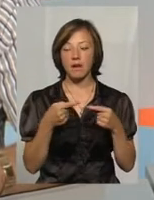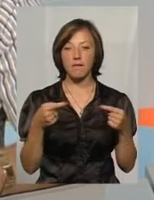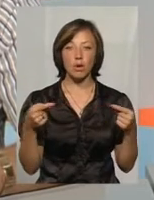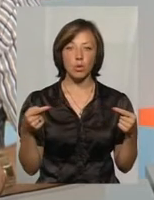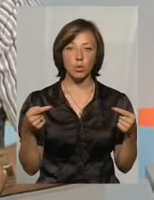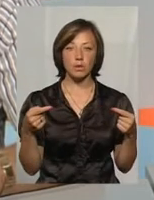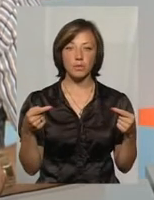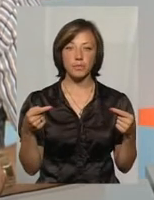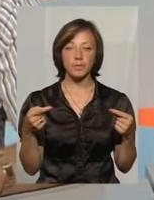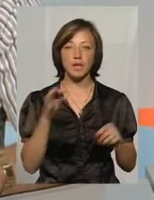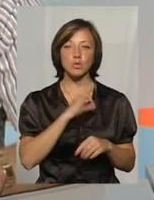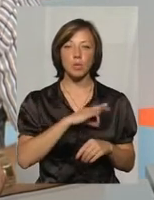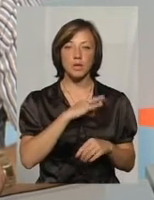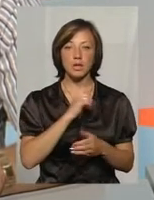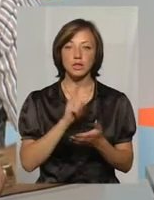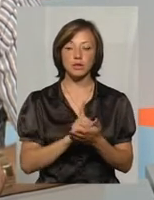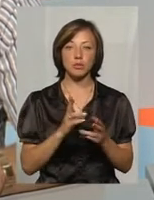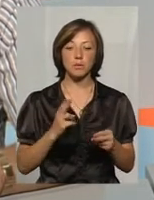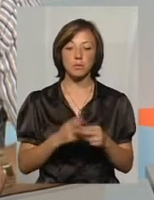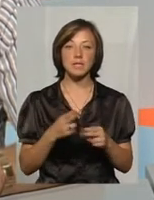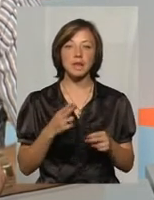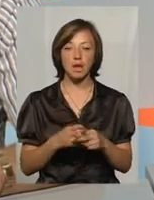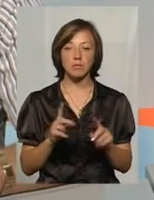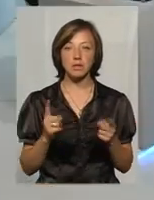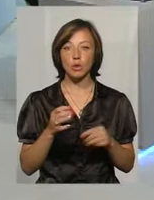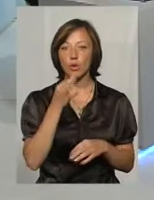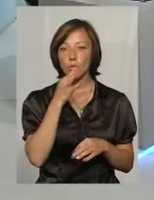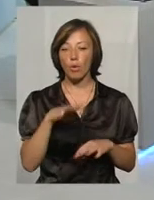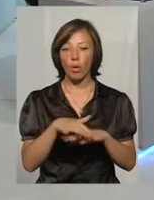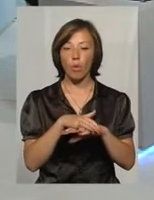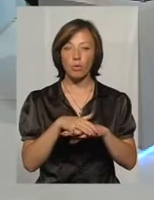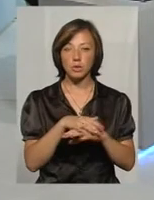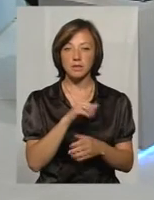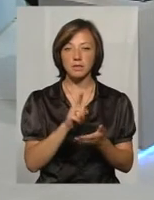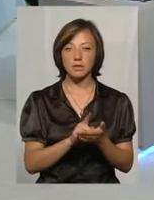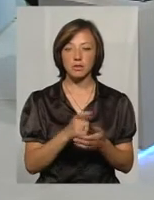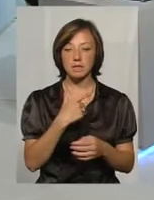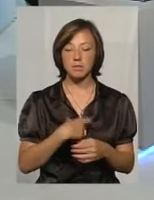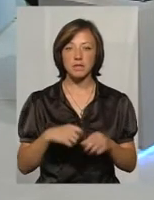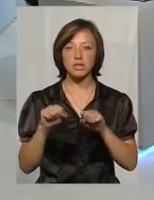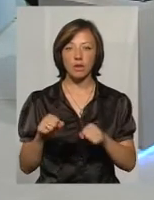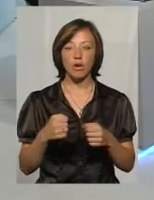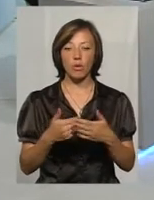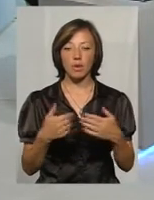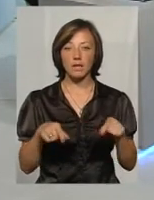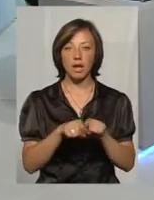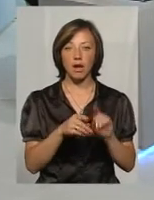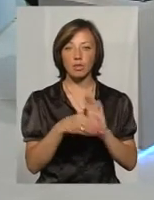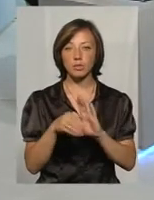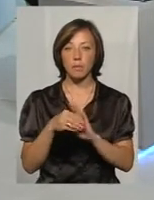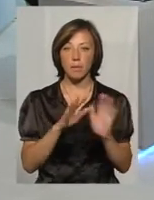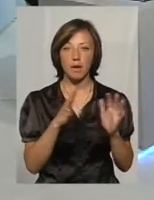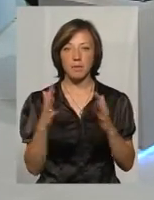злоупотреблени должны будуть пресекатися. Тому що любе общество, воно дозволі себе захищати від таких коррупційних